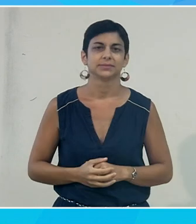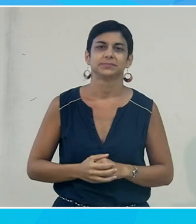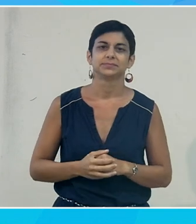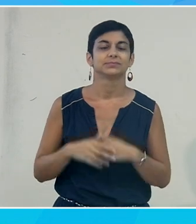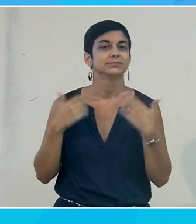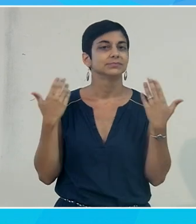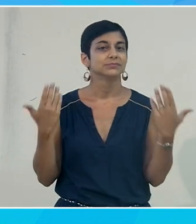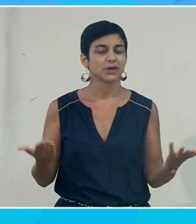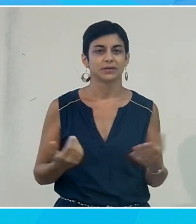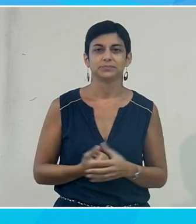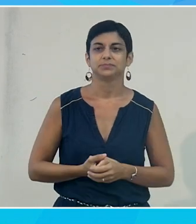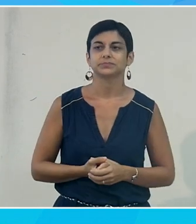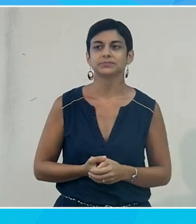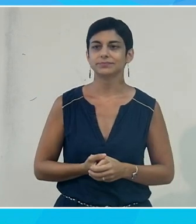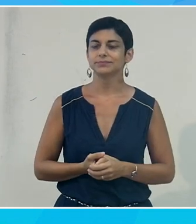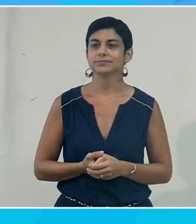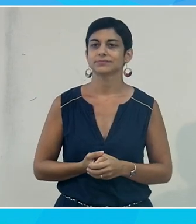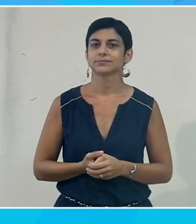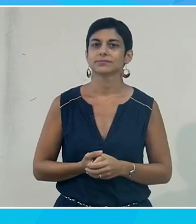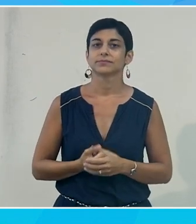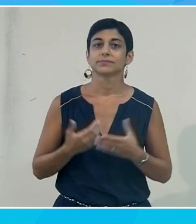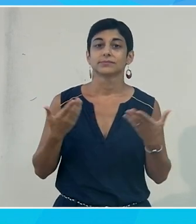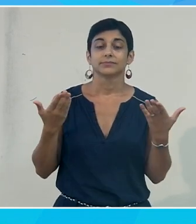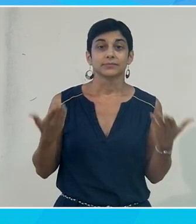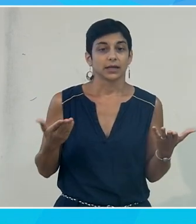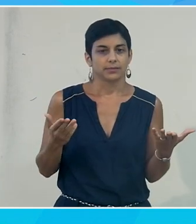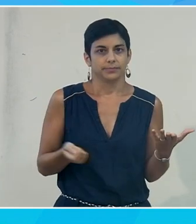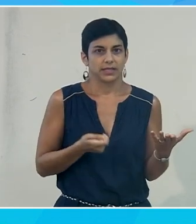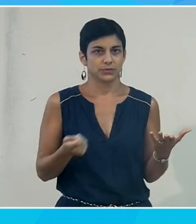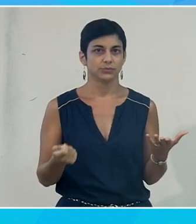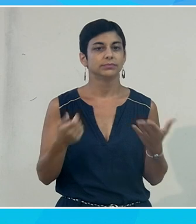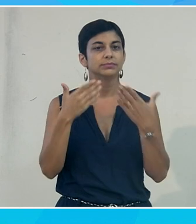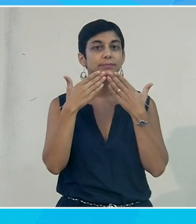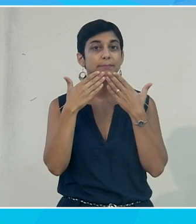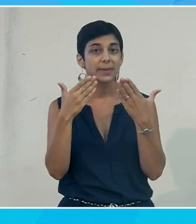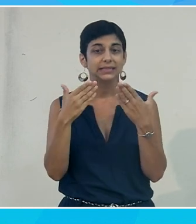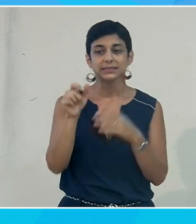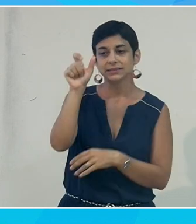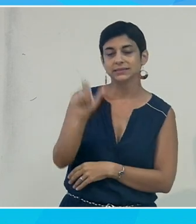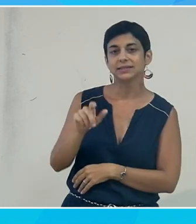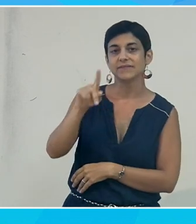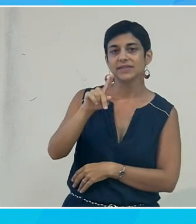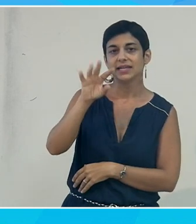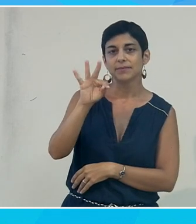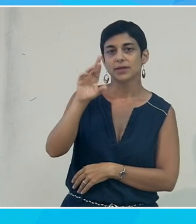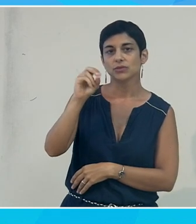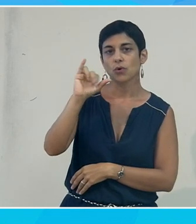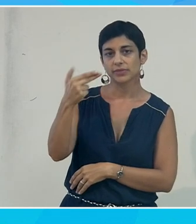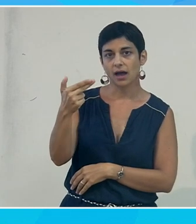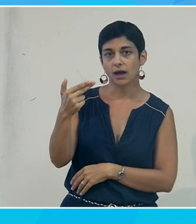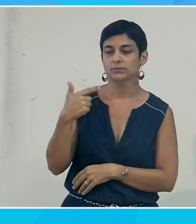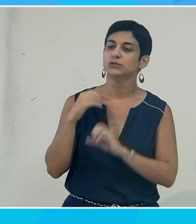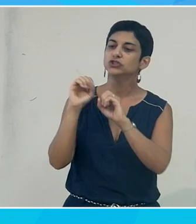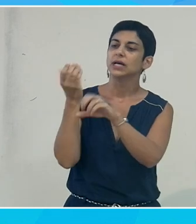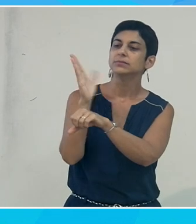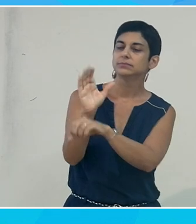Voilà. Donc, pour finir, évidemment, merci à Philippe Trottin. Philippe Trottin, est... Alors, je vais évidemment le